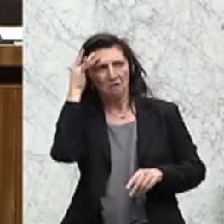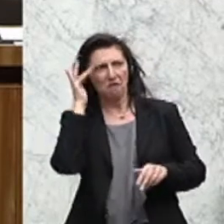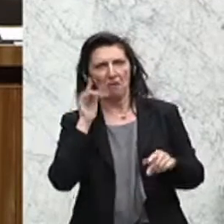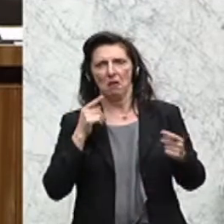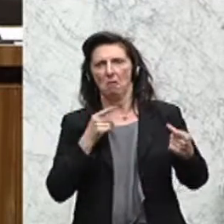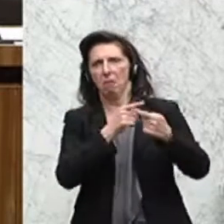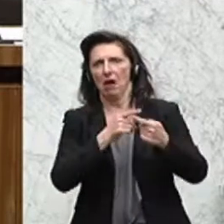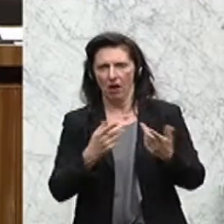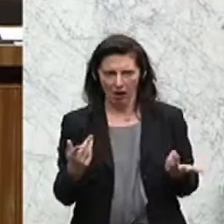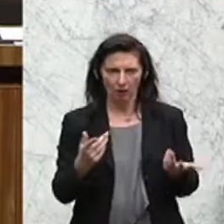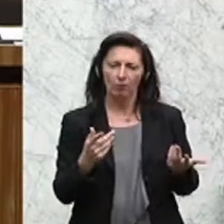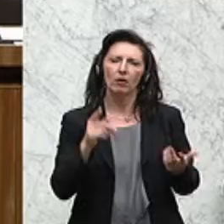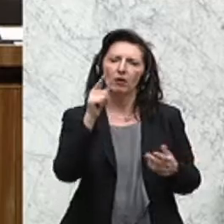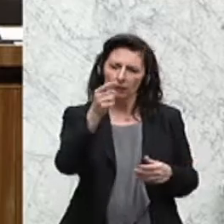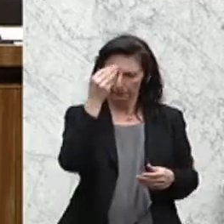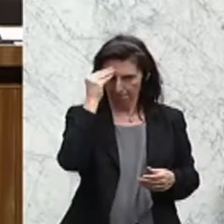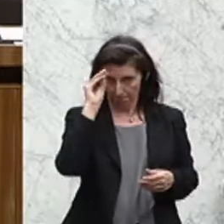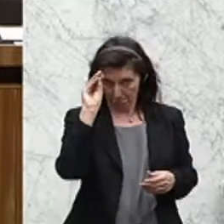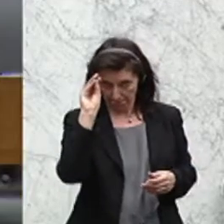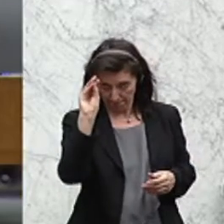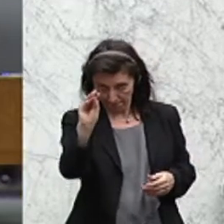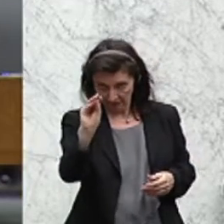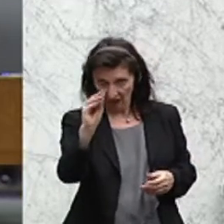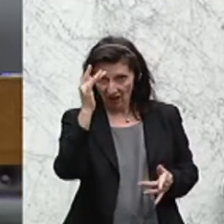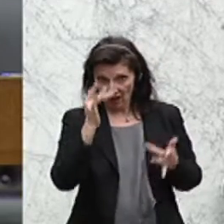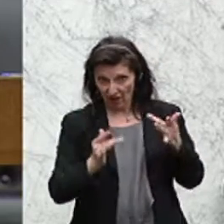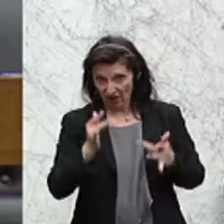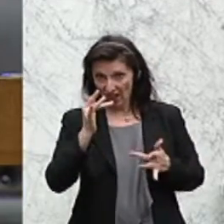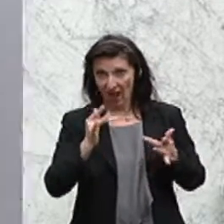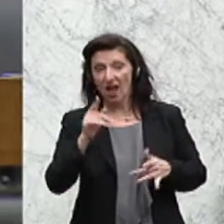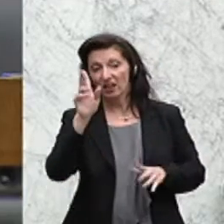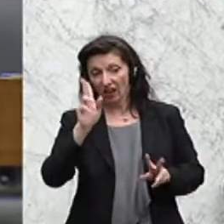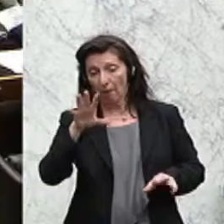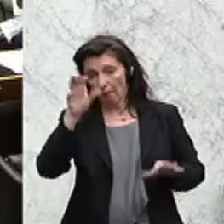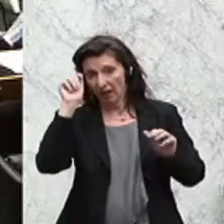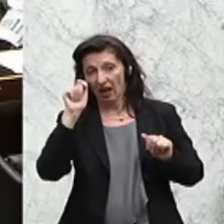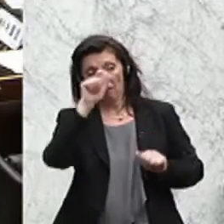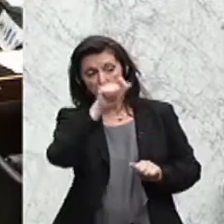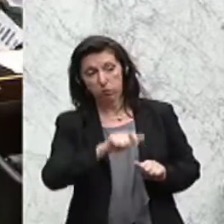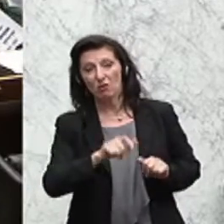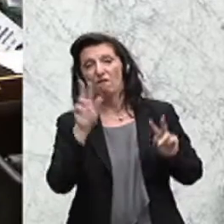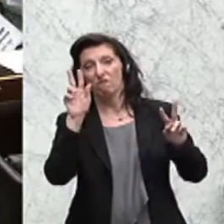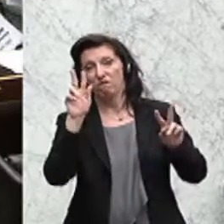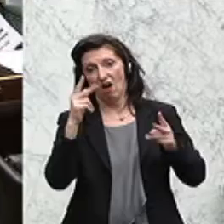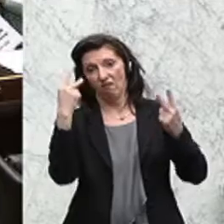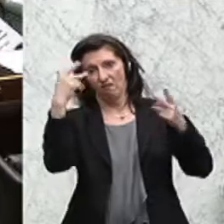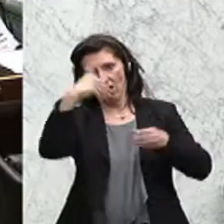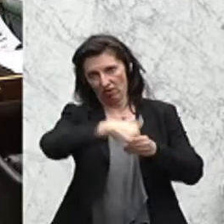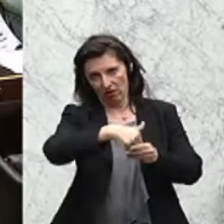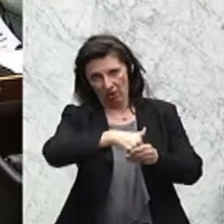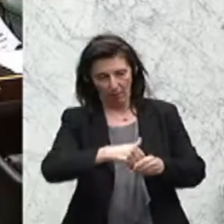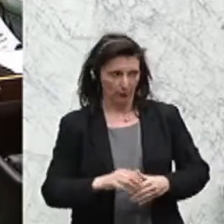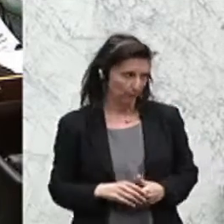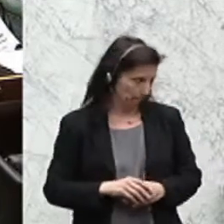akzeptiert. In Ihr Stammbuch ganz besonders geschrieben, Herr Kollege. Danke. Christoph Gatznett, der SPÖ-Sprecher für Wirtschaftspolitik